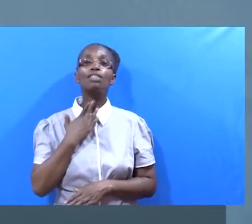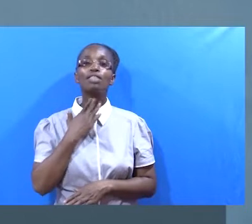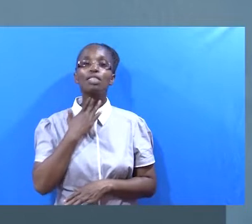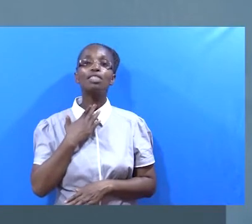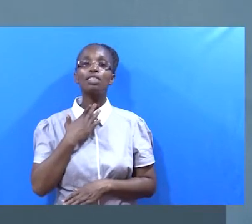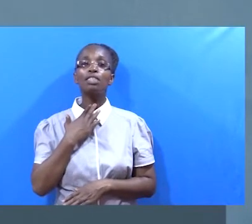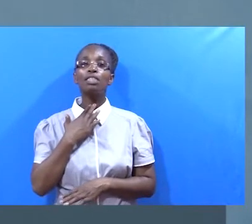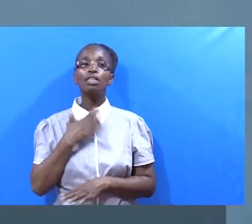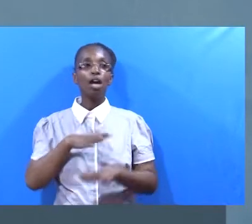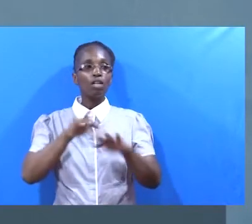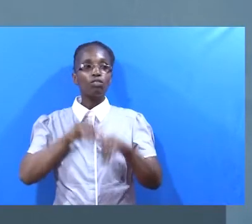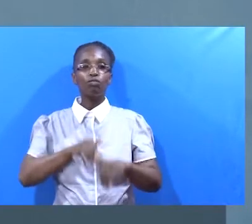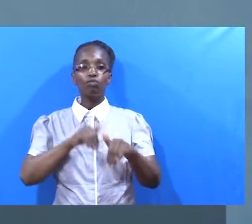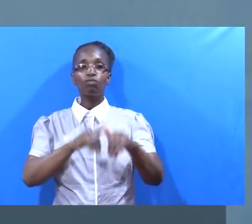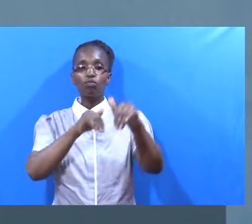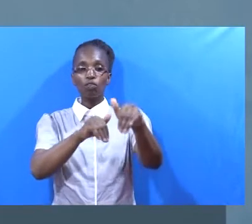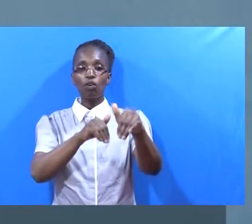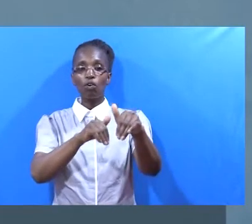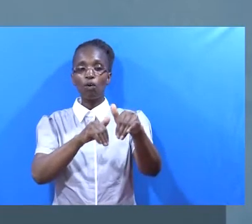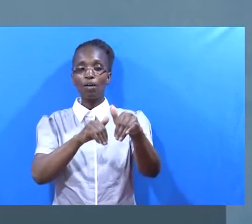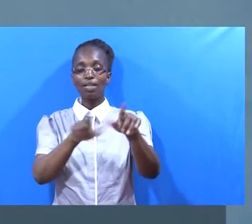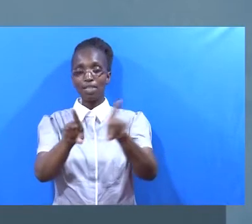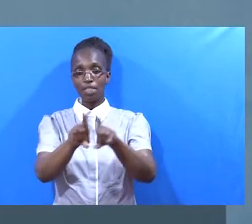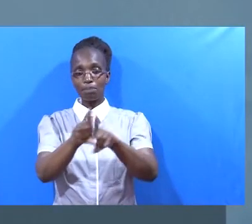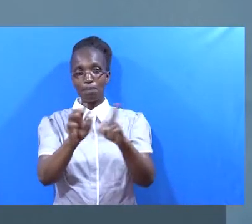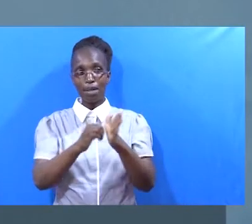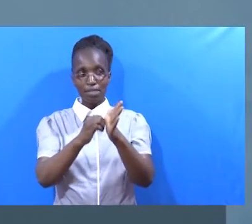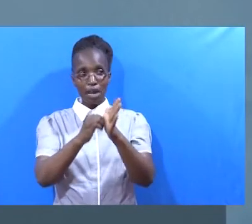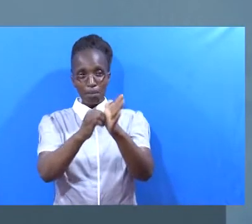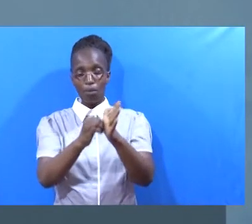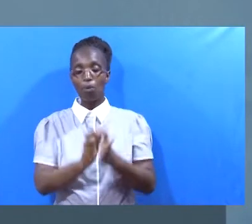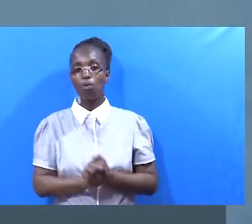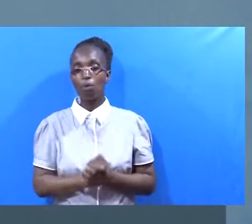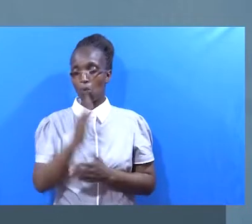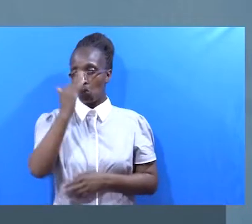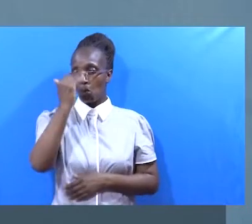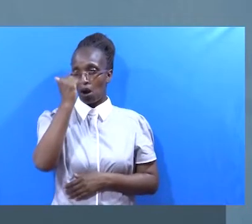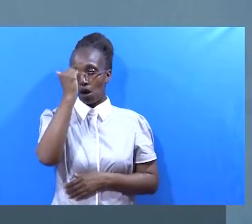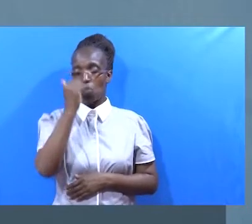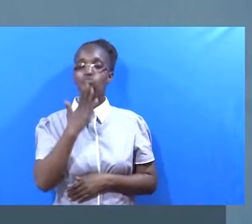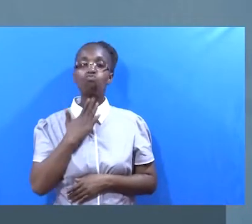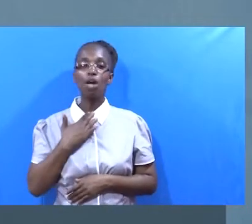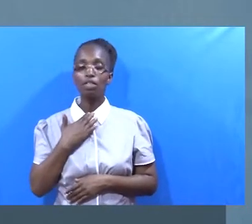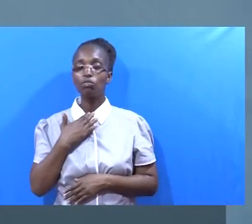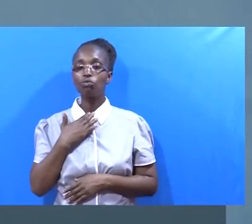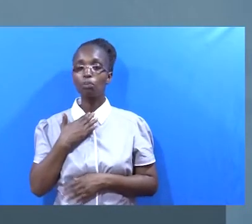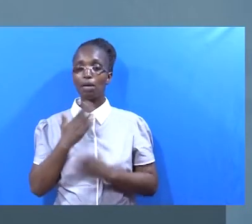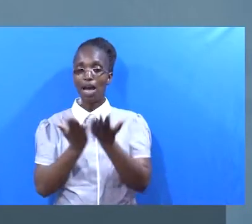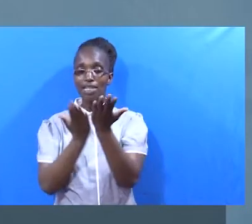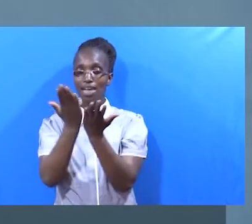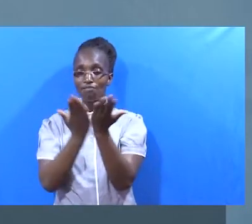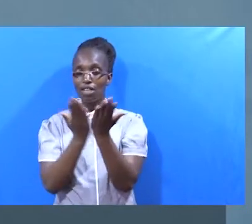Kuendeleza ile jambo La kutumika Mpaka ukitaka kuwa mkubwa Uwe umtumishi